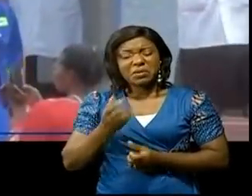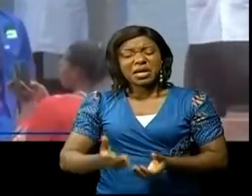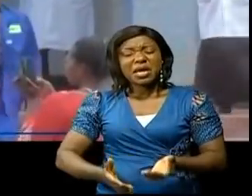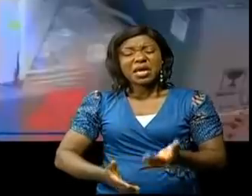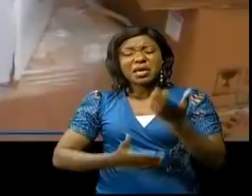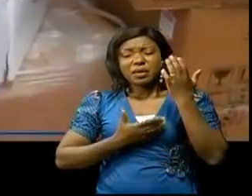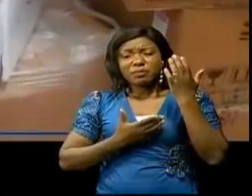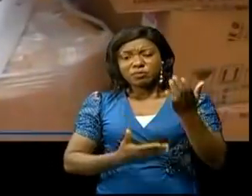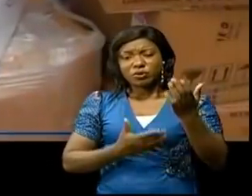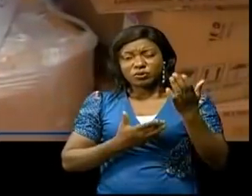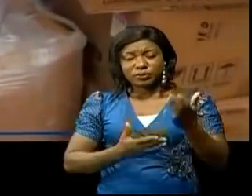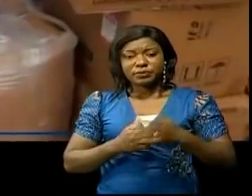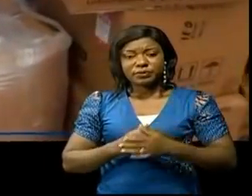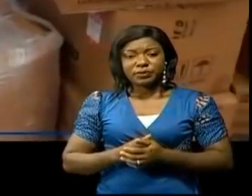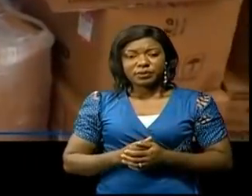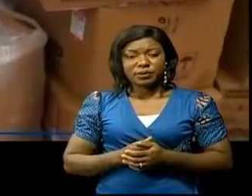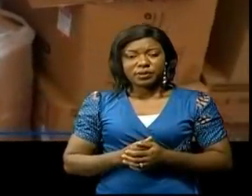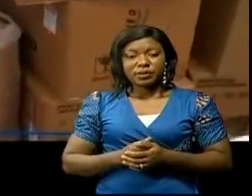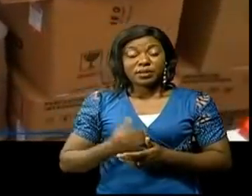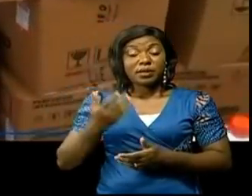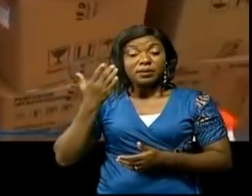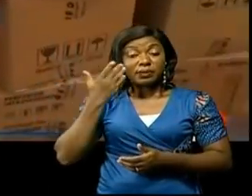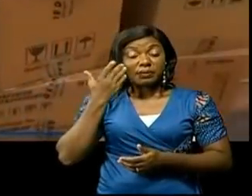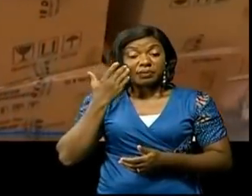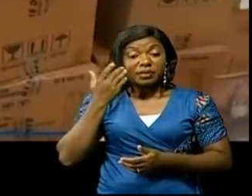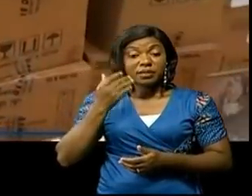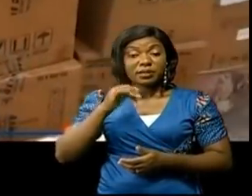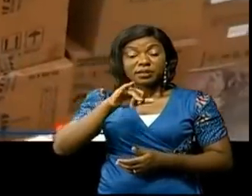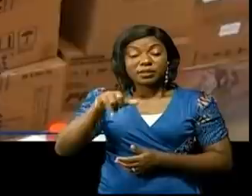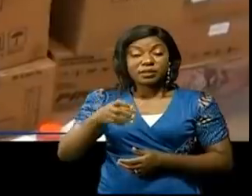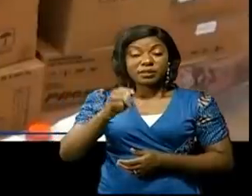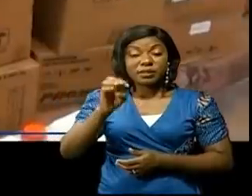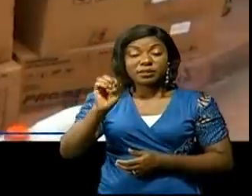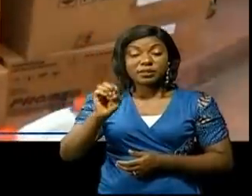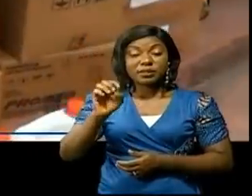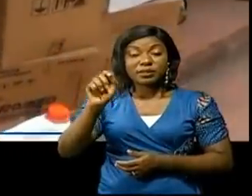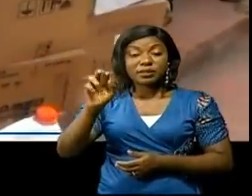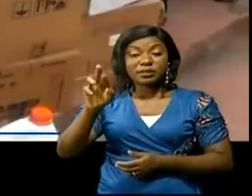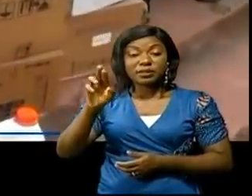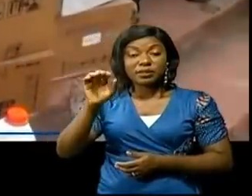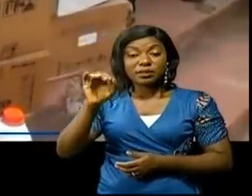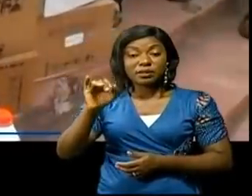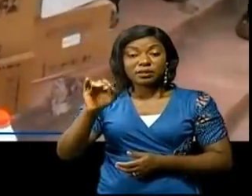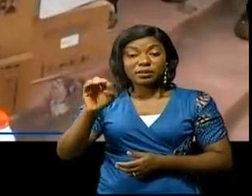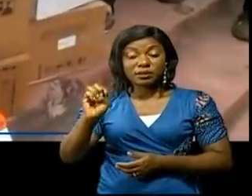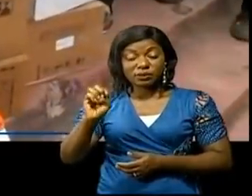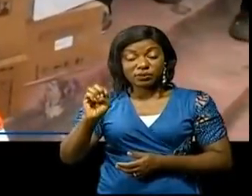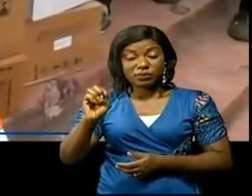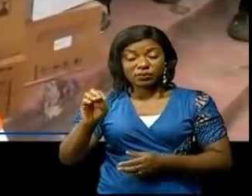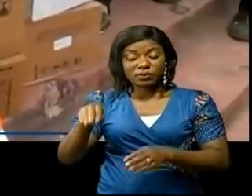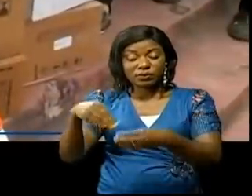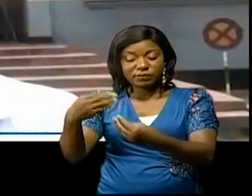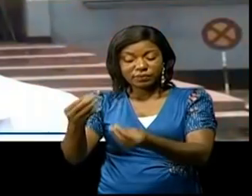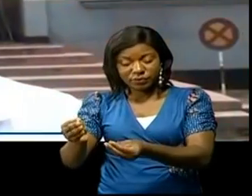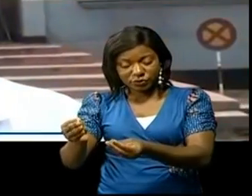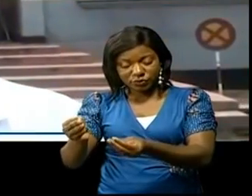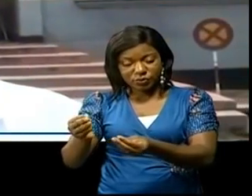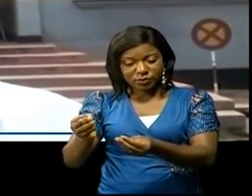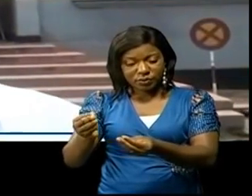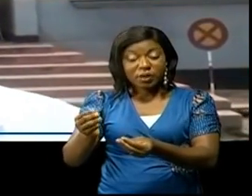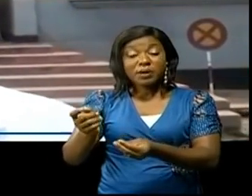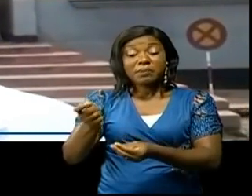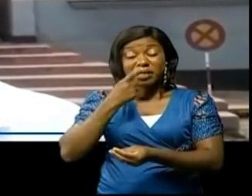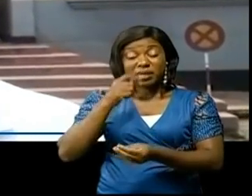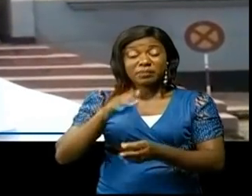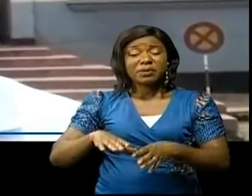médicaments. C'est monsieur Jetro Mouyombi-Chimbu qui nous a appuyés avec un lot de médicaments et qui va